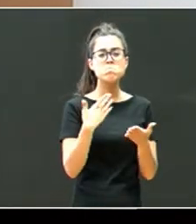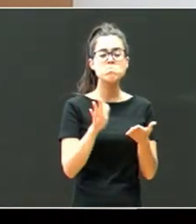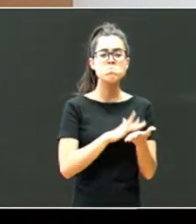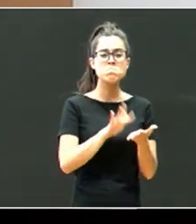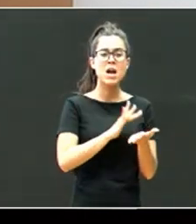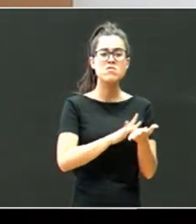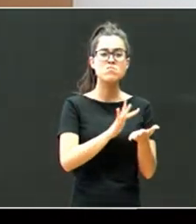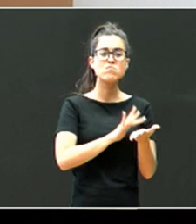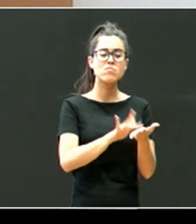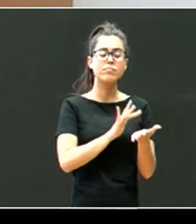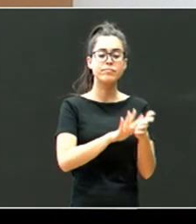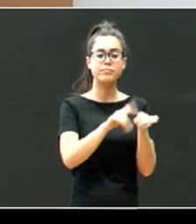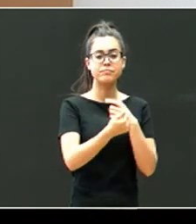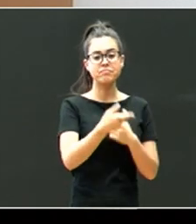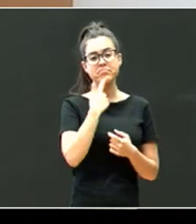familiaren,